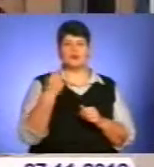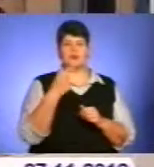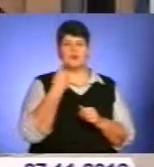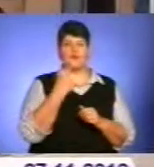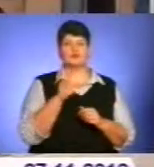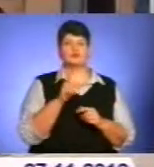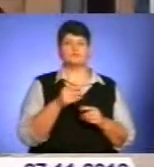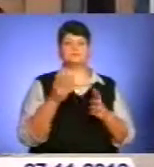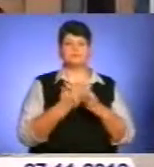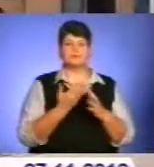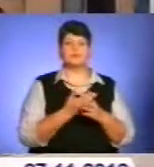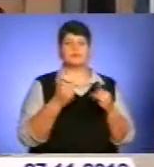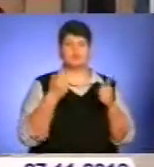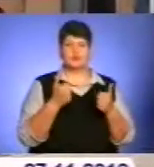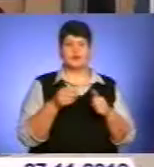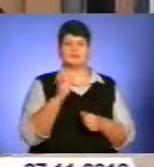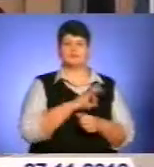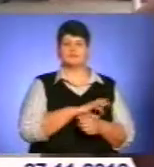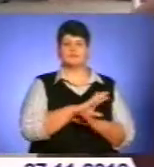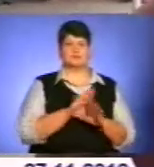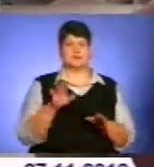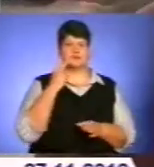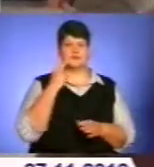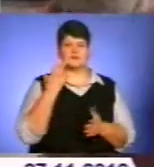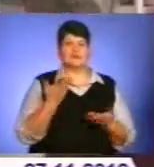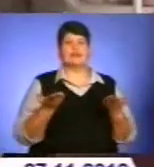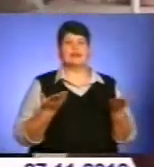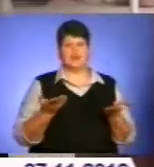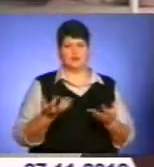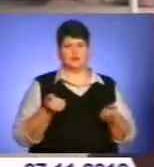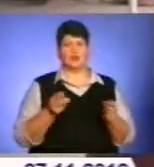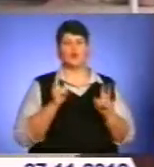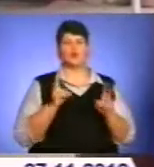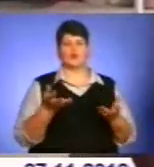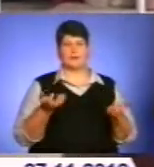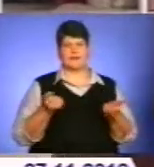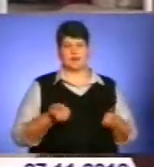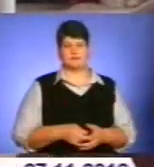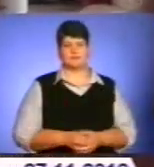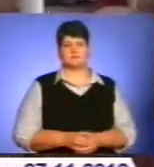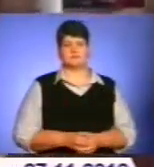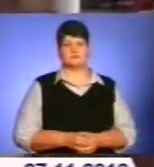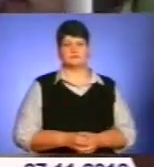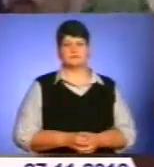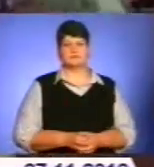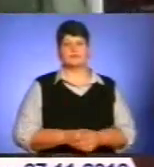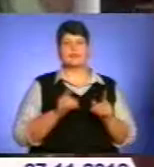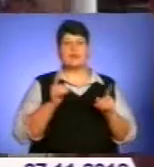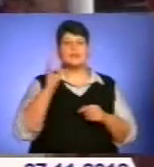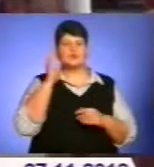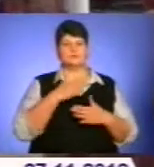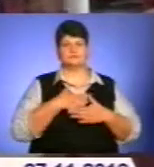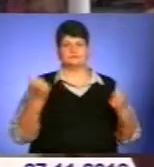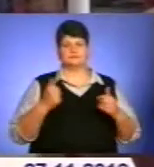річ добра, та скористатися ними вдається не завжди. Та де беру, хто там бере, навіть слухати не